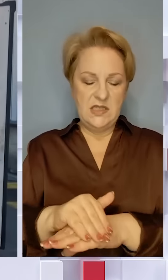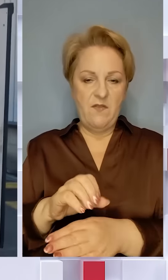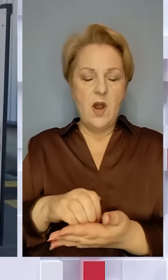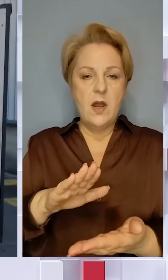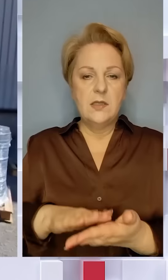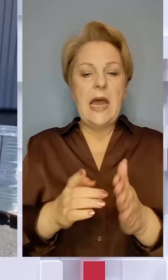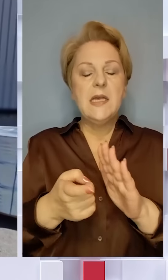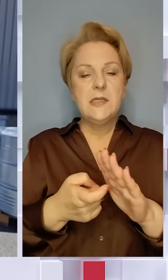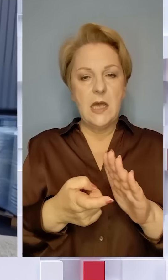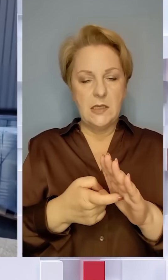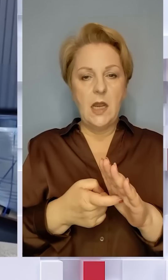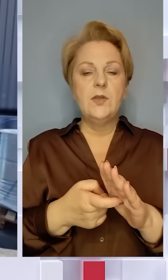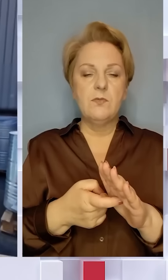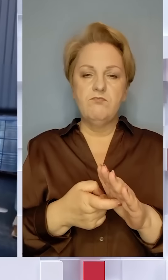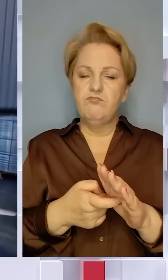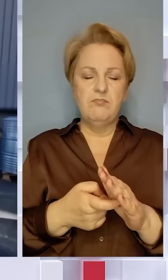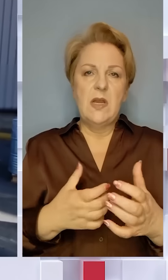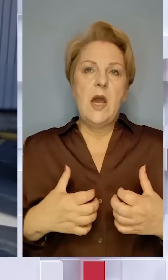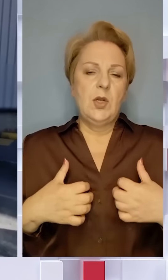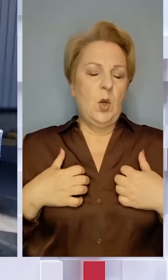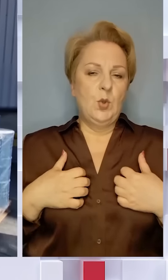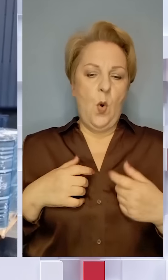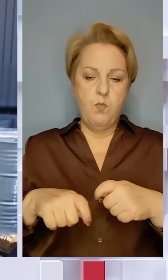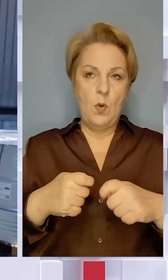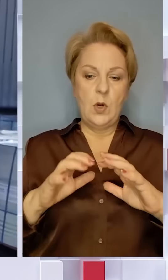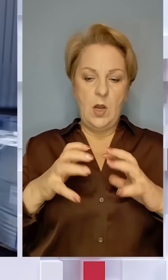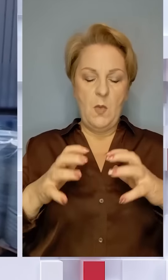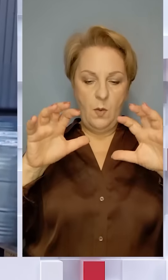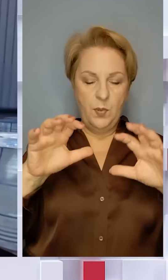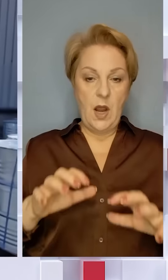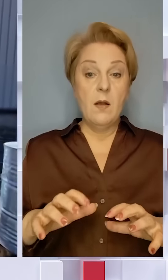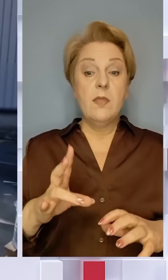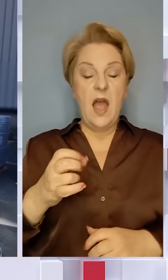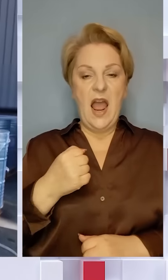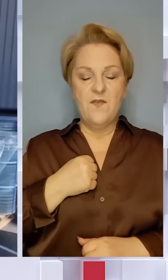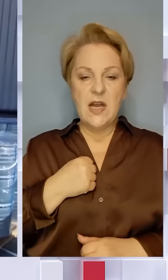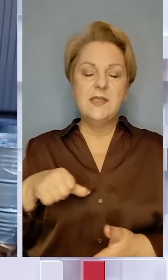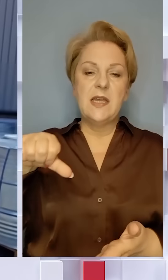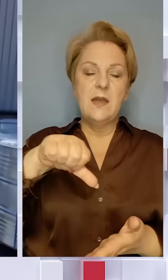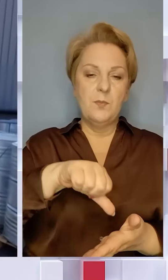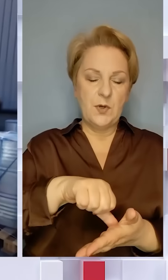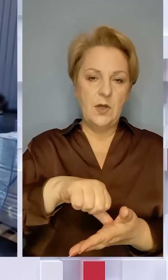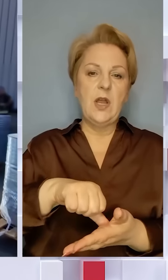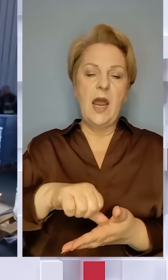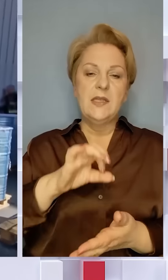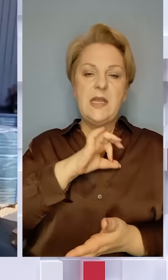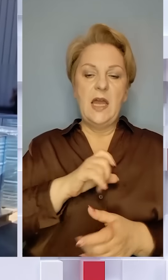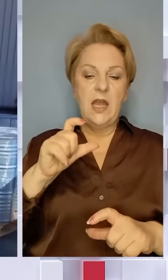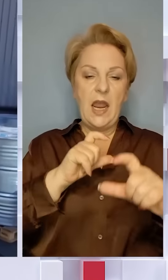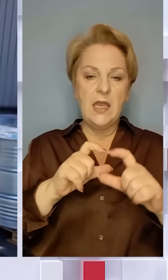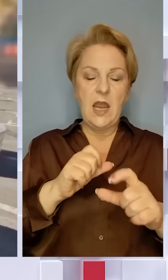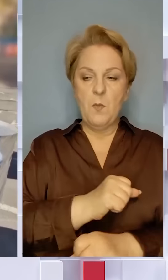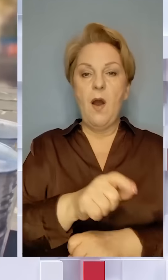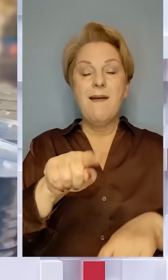зафіксовано слідчими. Це є кричущим порушенням міжнародного права. Тож на війська, причетні до застосування хімзброї, деякі